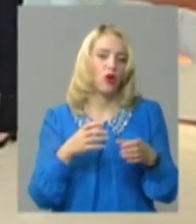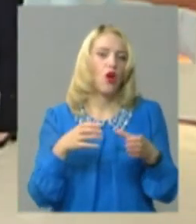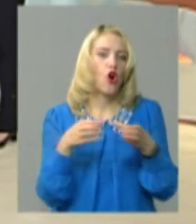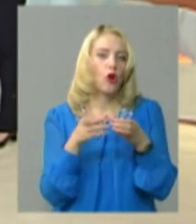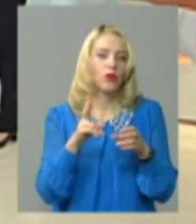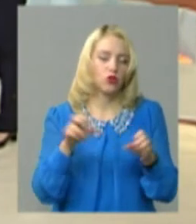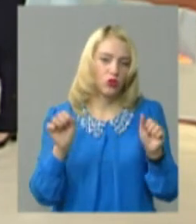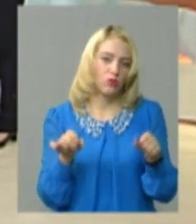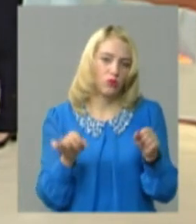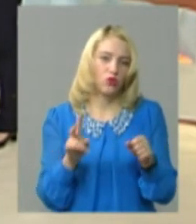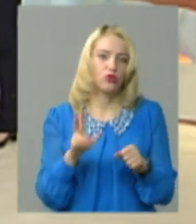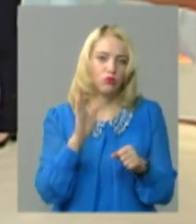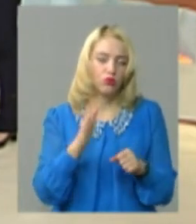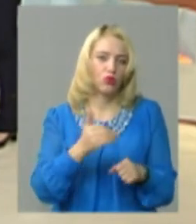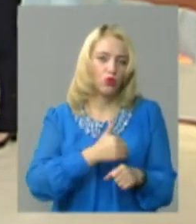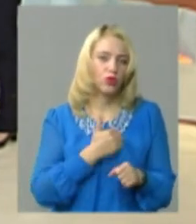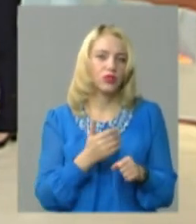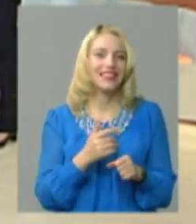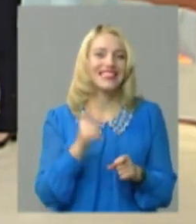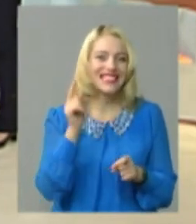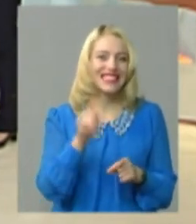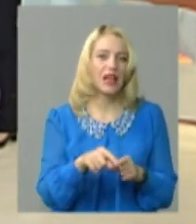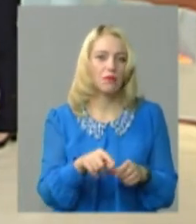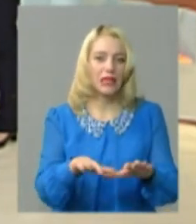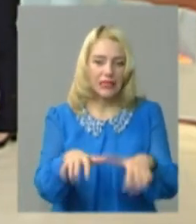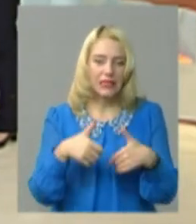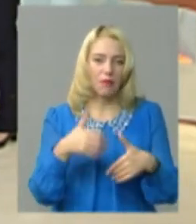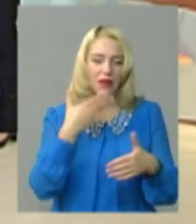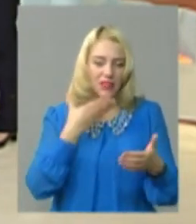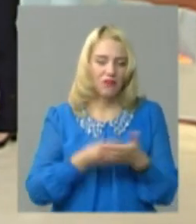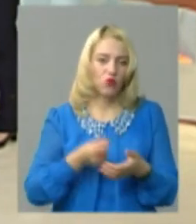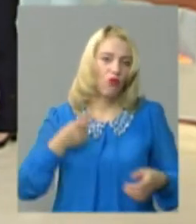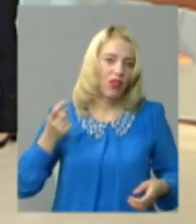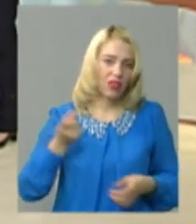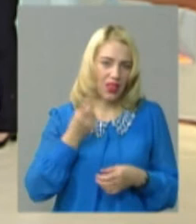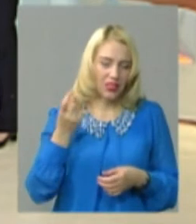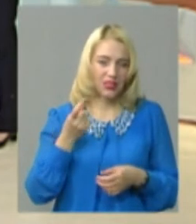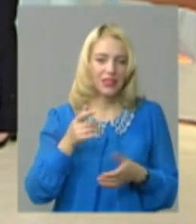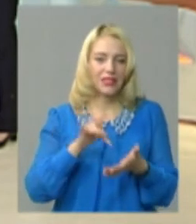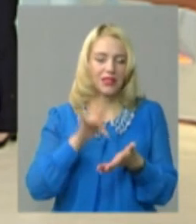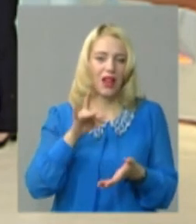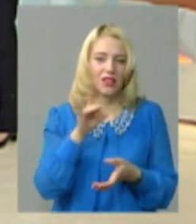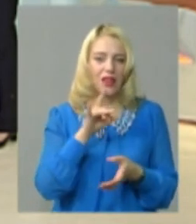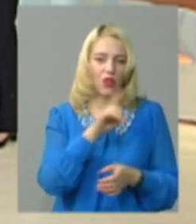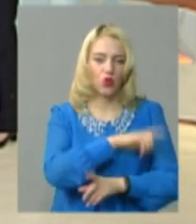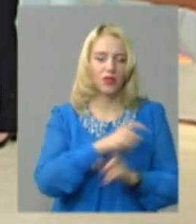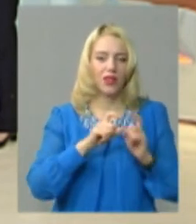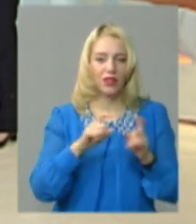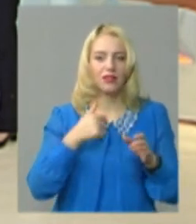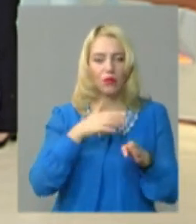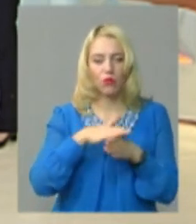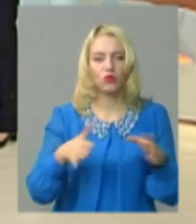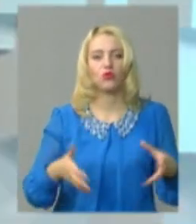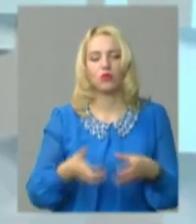спроможні, будуть хотіти саме забрати в свою власність, ну, називаємо це так, центральні районні лікарні. Я